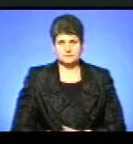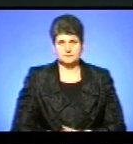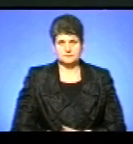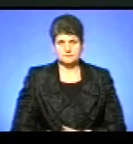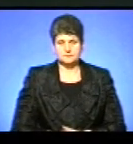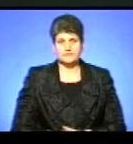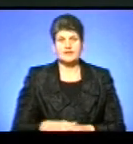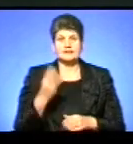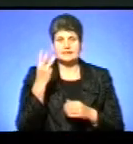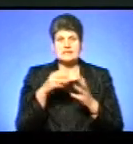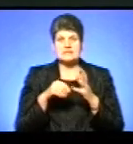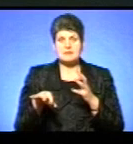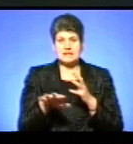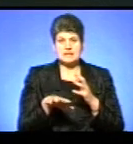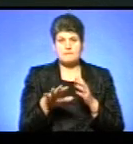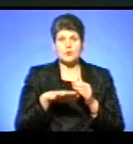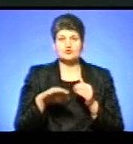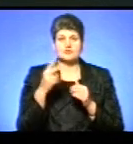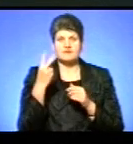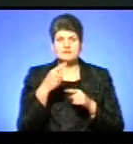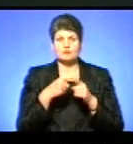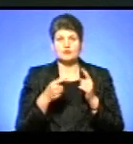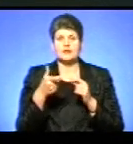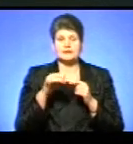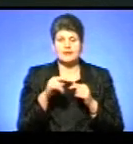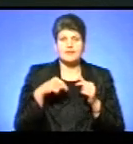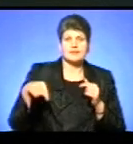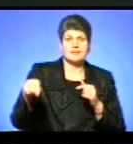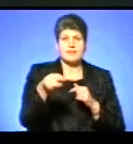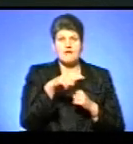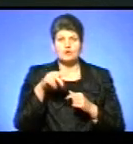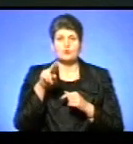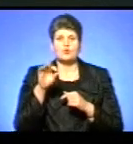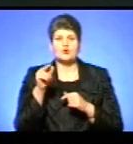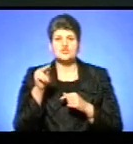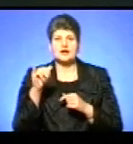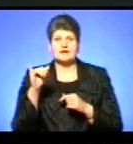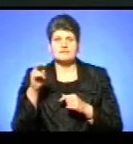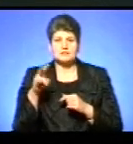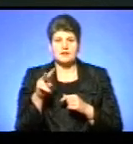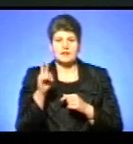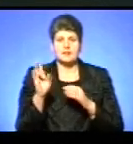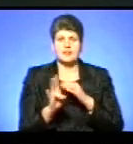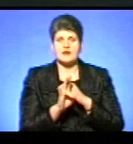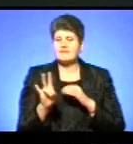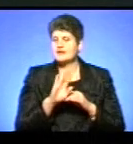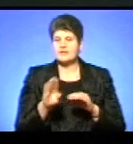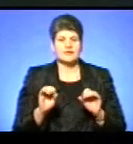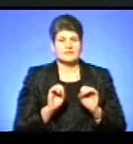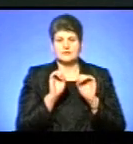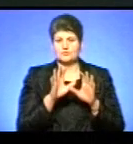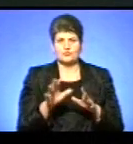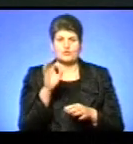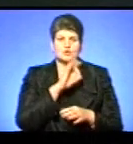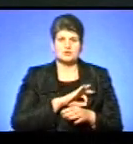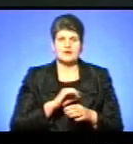Три земельні ділянки площею 2,5 гектари навколо Почаївської лаври з комунальної власності не передадуть у користування